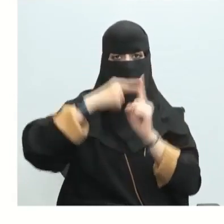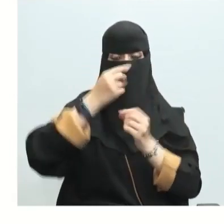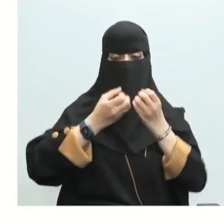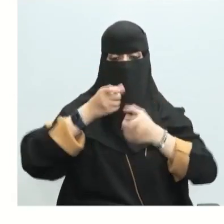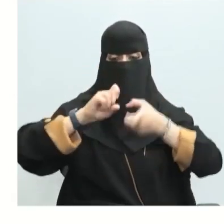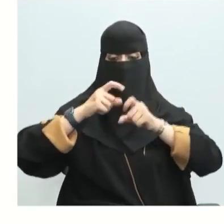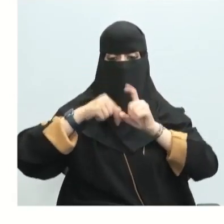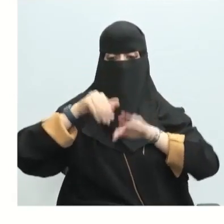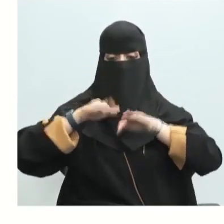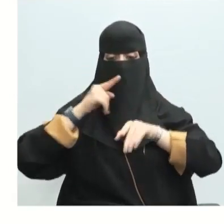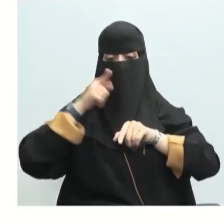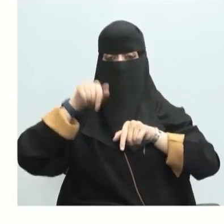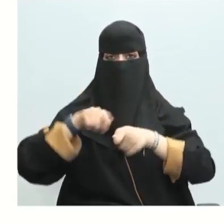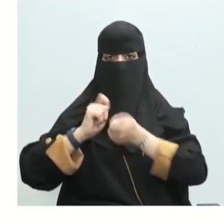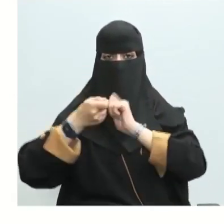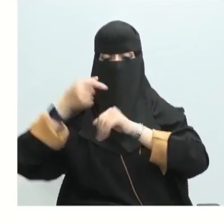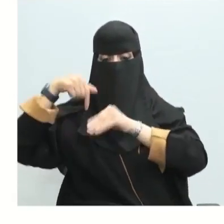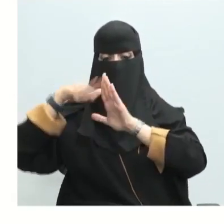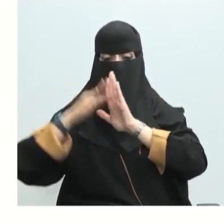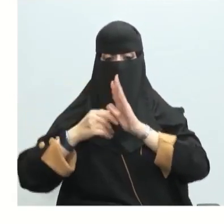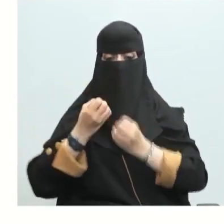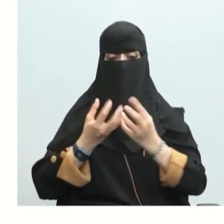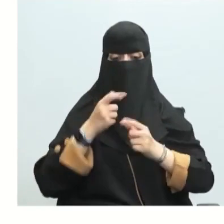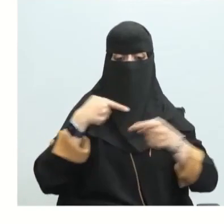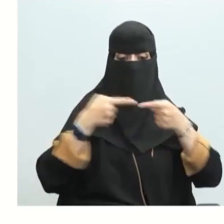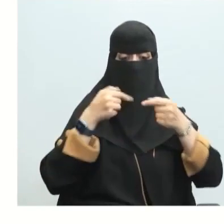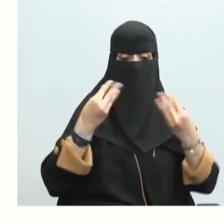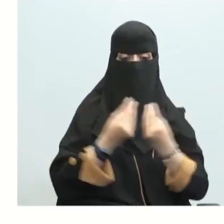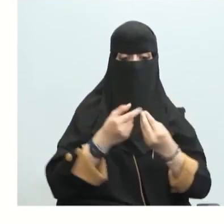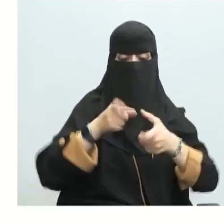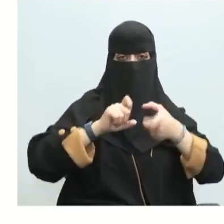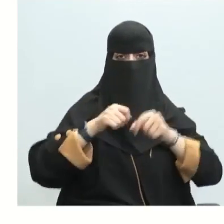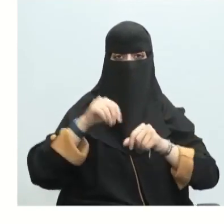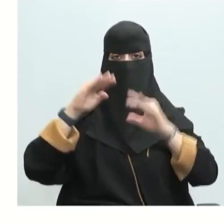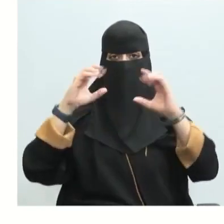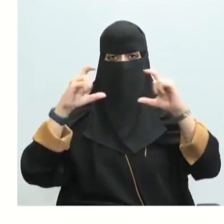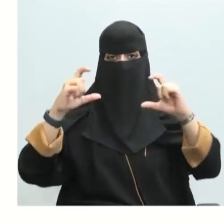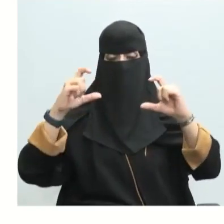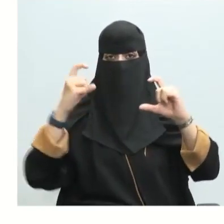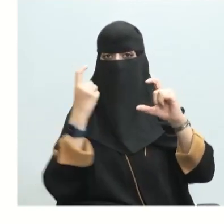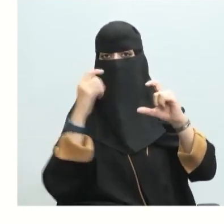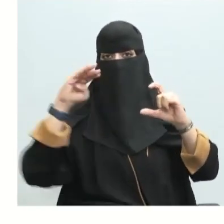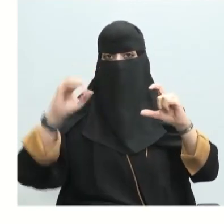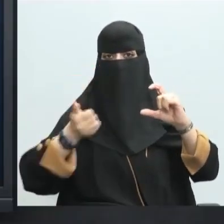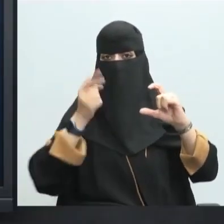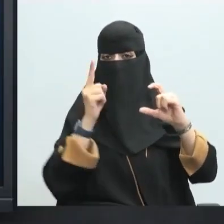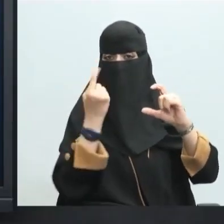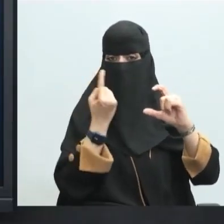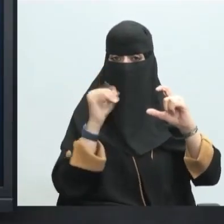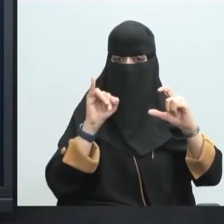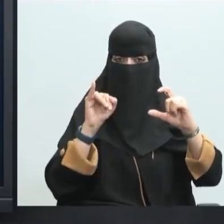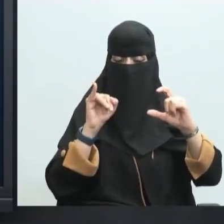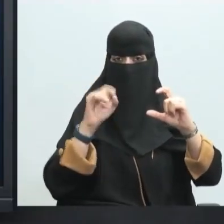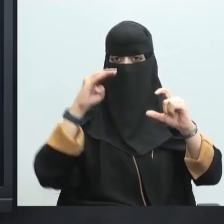التكوين القياسية بأنها التغير في المحتوى الحراري الذي يرافق تكوين جرام واحد هل تطرقنا للجرامات